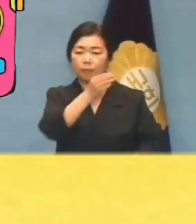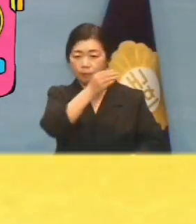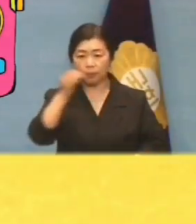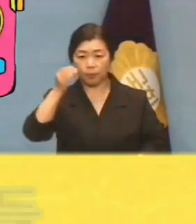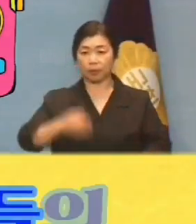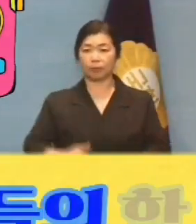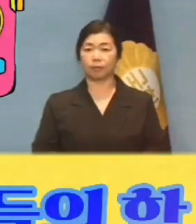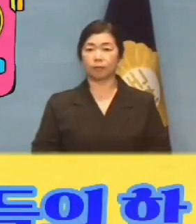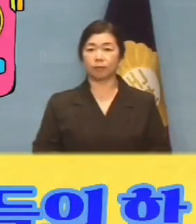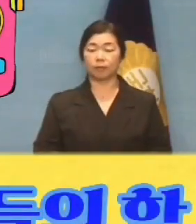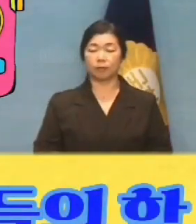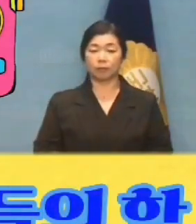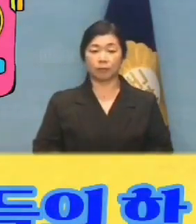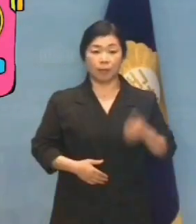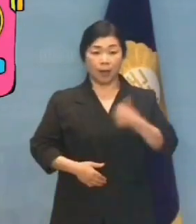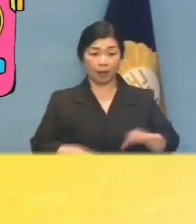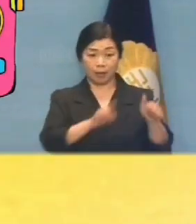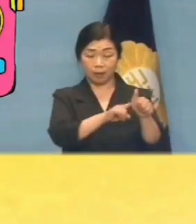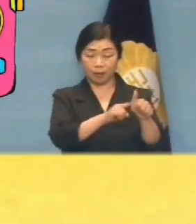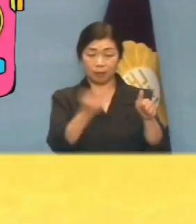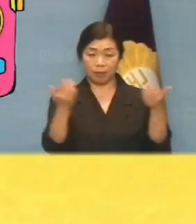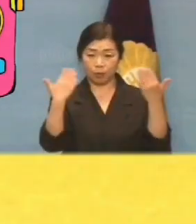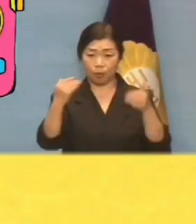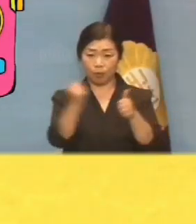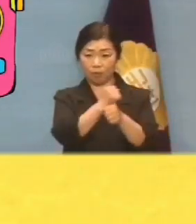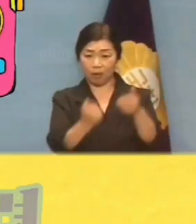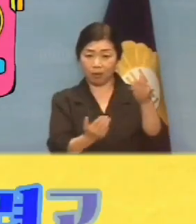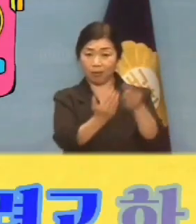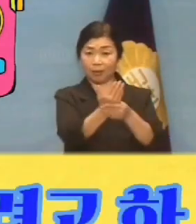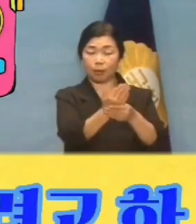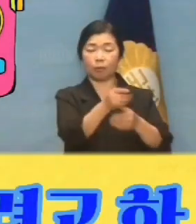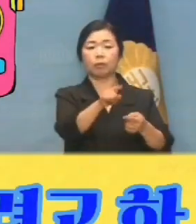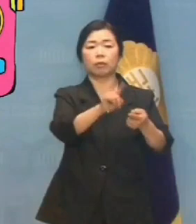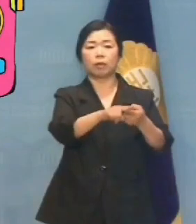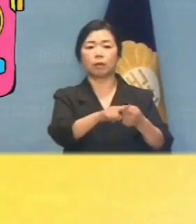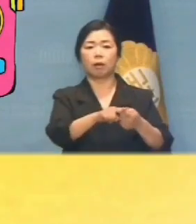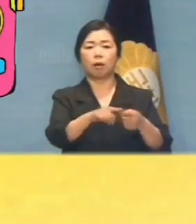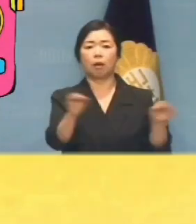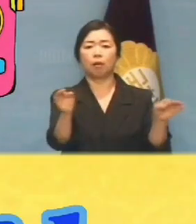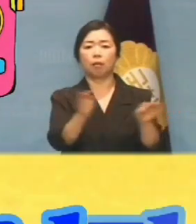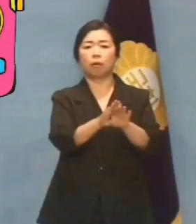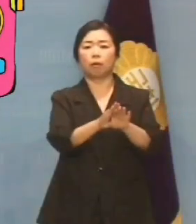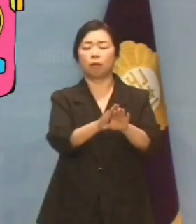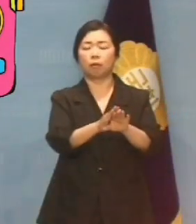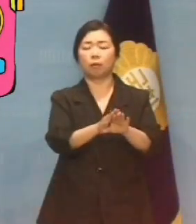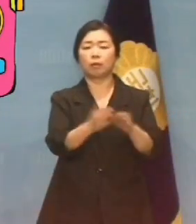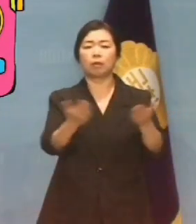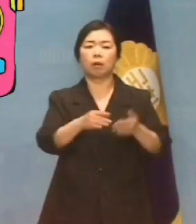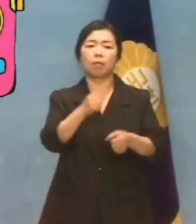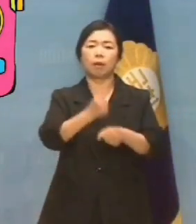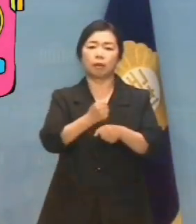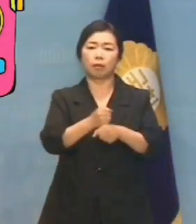이미 드러난 아들의 학폭 사실을 없던 일로 만들려고 하고 있으니 파렴치합니다.